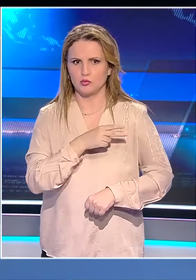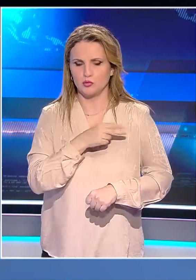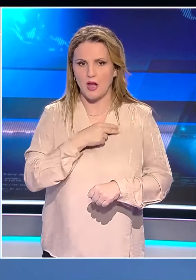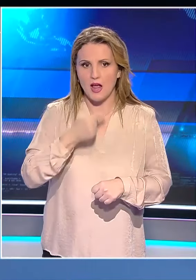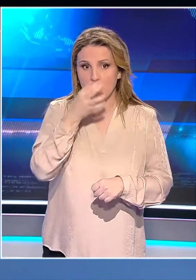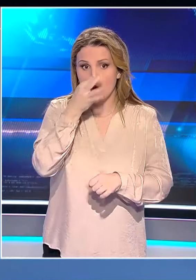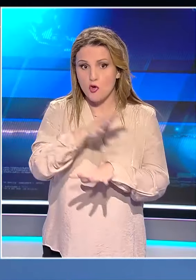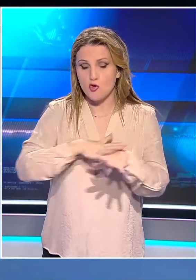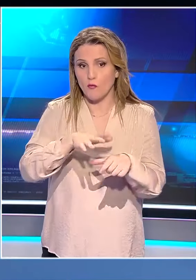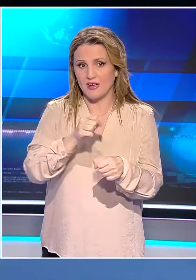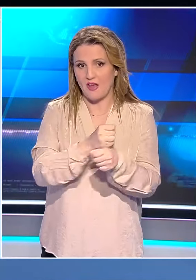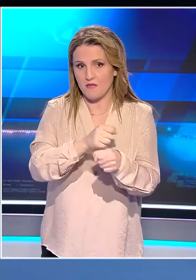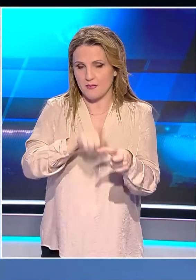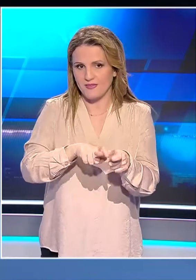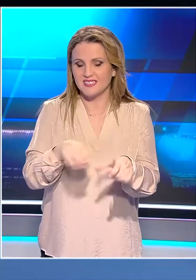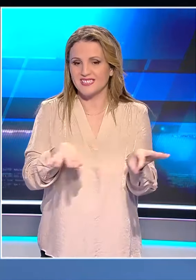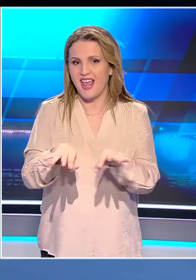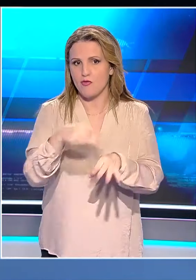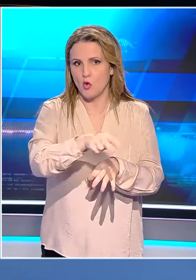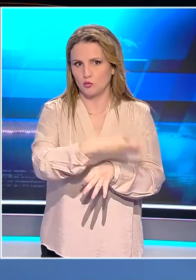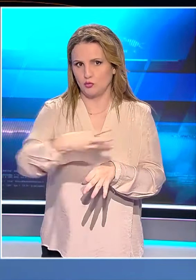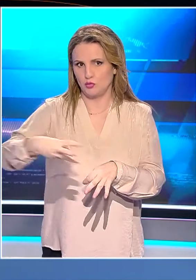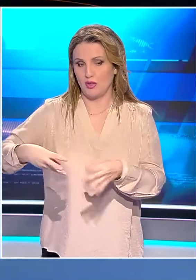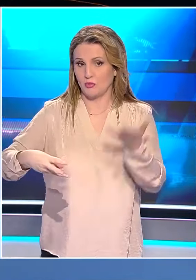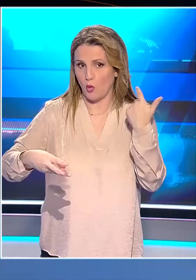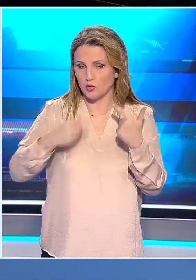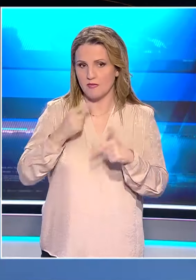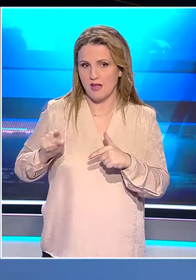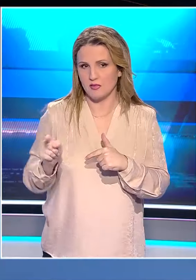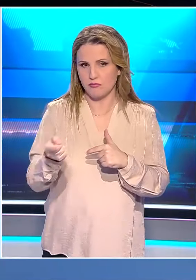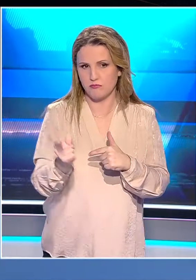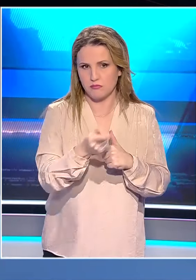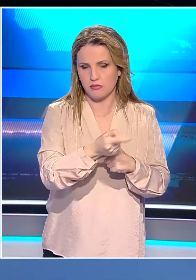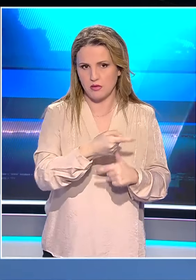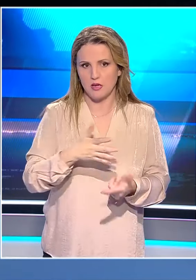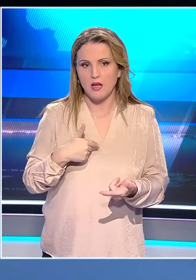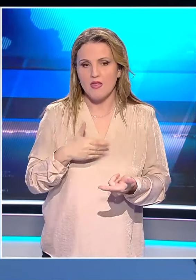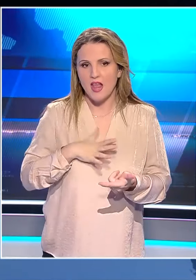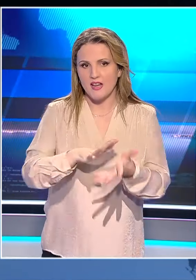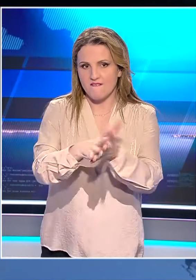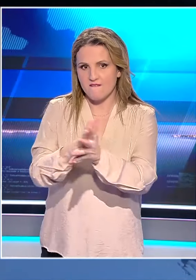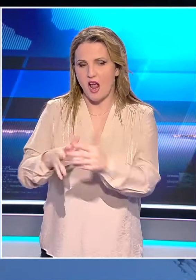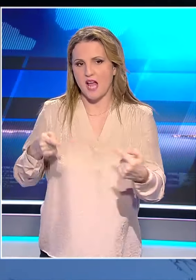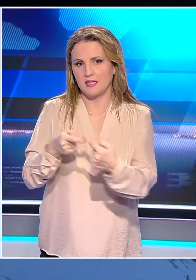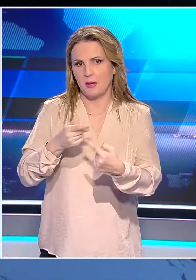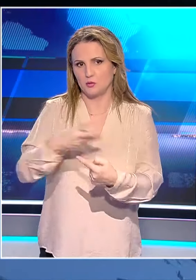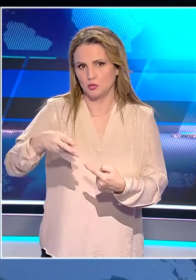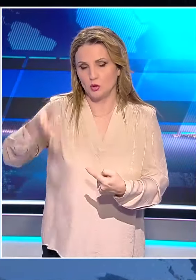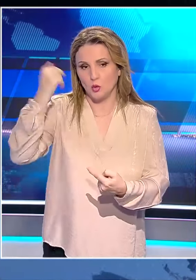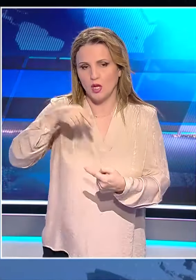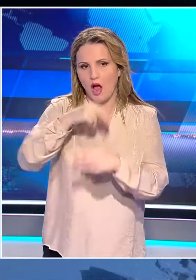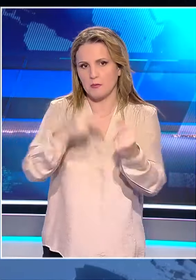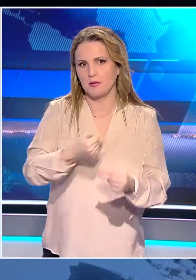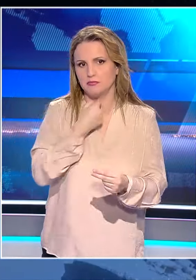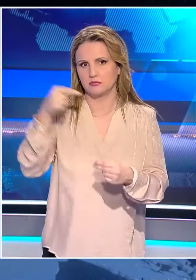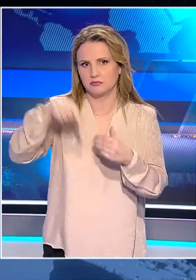σκάνδαλο Νομβάρτης ήταν μια ενορχιστρωμένη αλλά πολύ κακοστημένη σκευωρία που κατέρευσε με πάταγο με στόχο την εξόντωση πολιτικών αντιπάλων του ΣΥΡΙΖΑ. Η